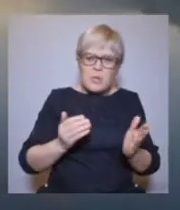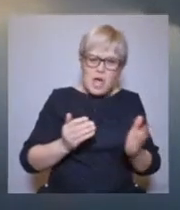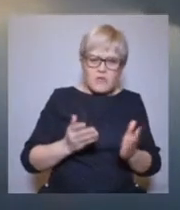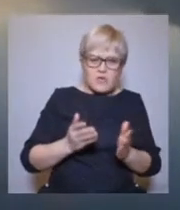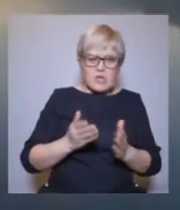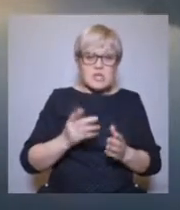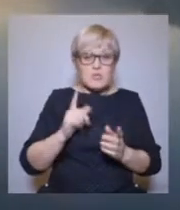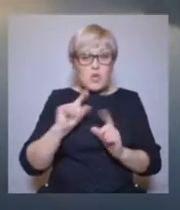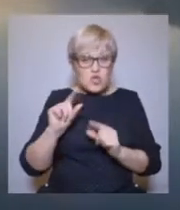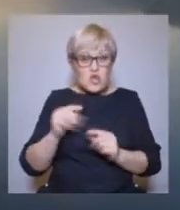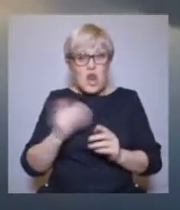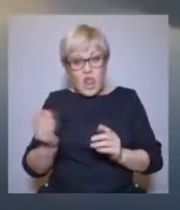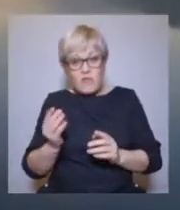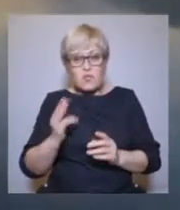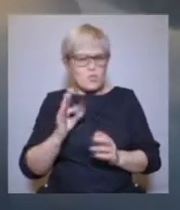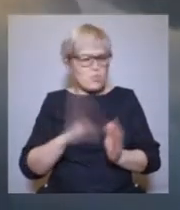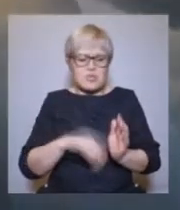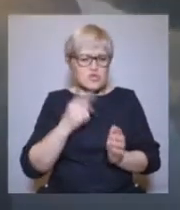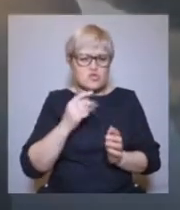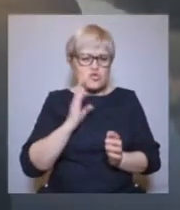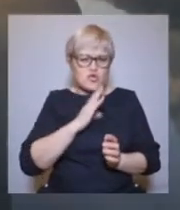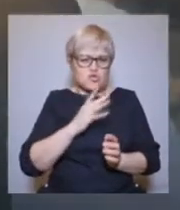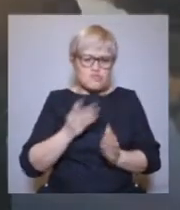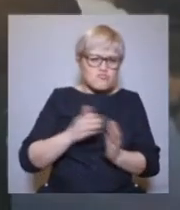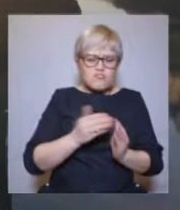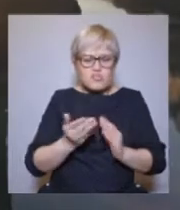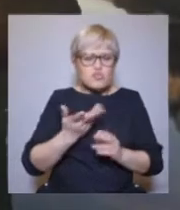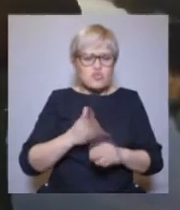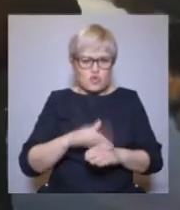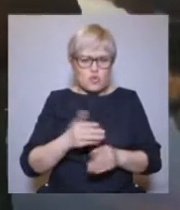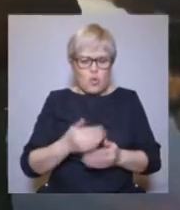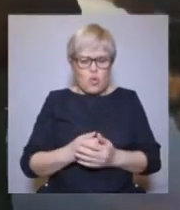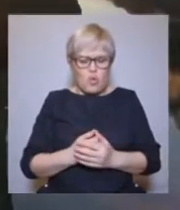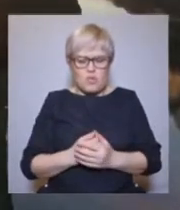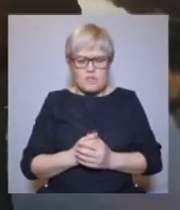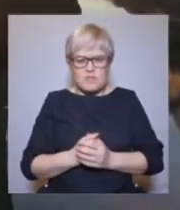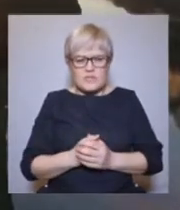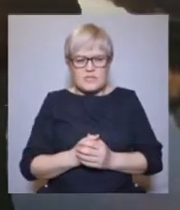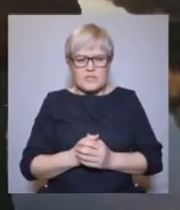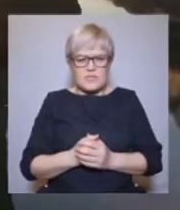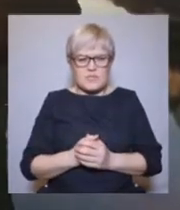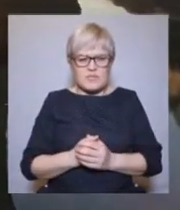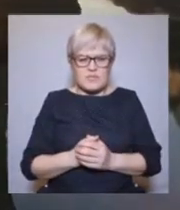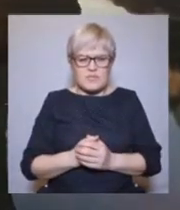берега. Если же когда и проезжают левым берегом, то только без женщин.